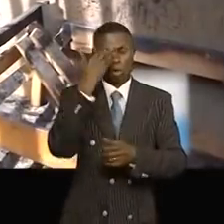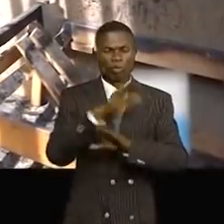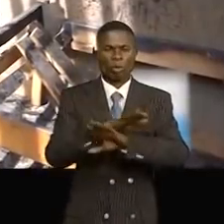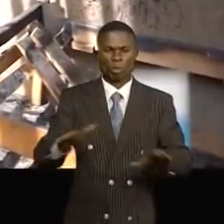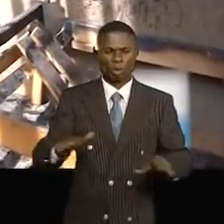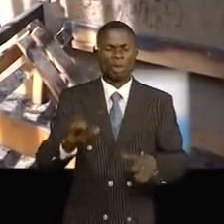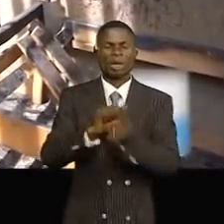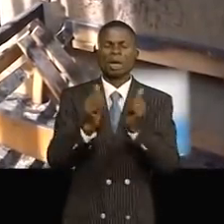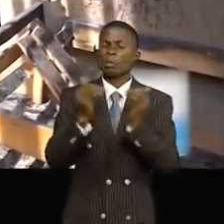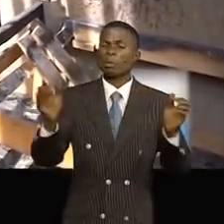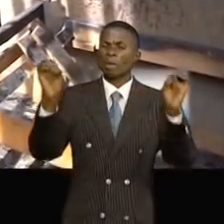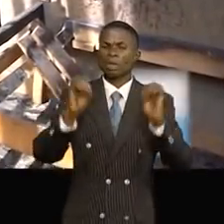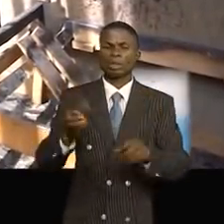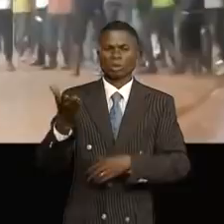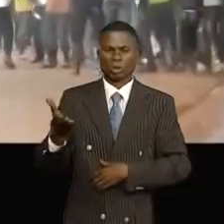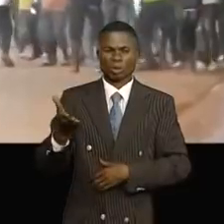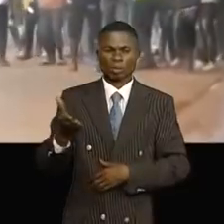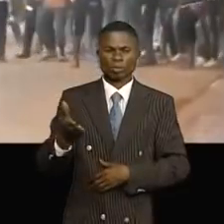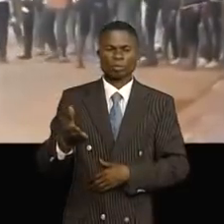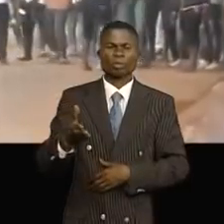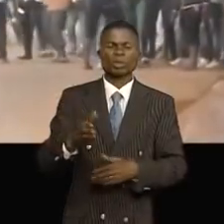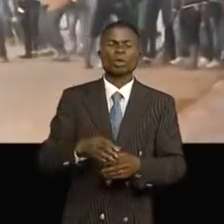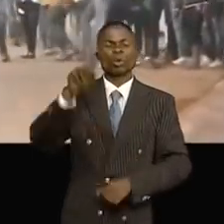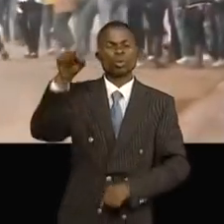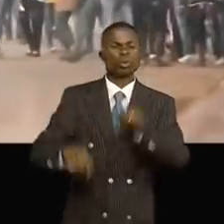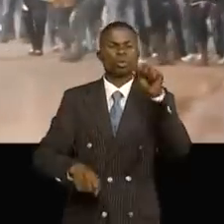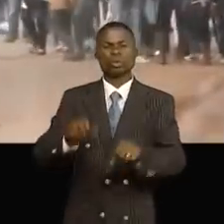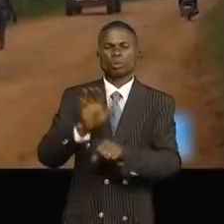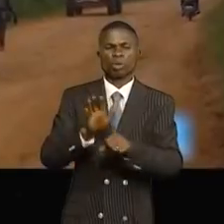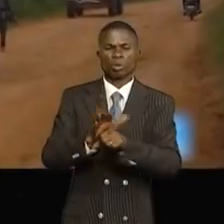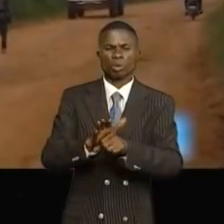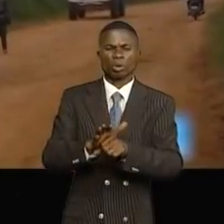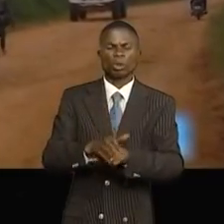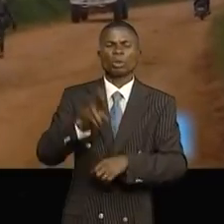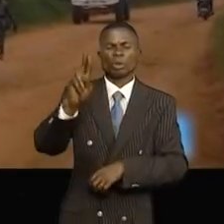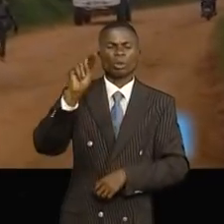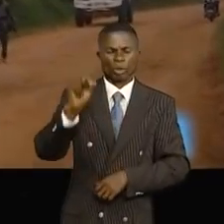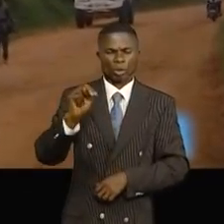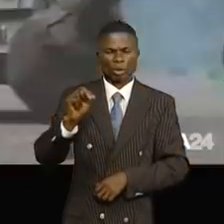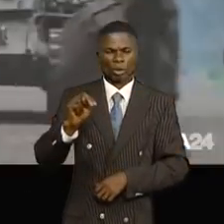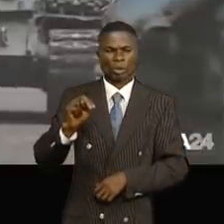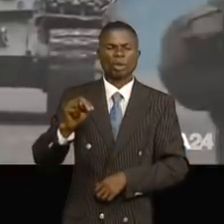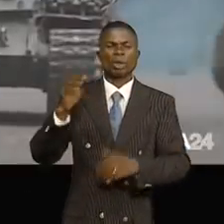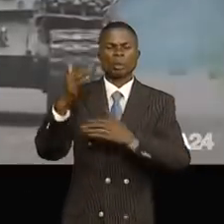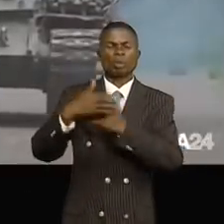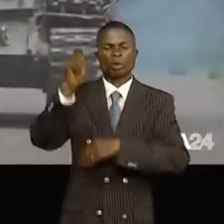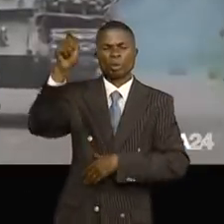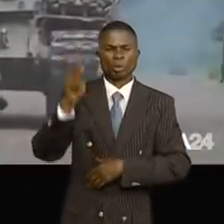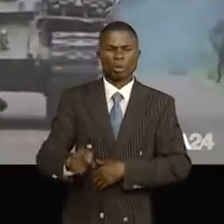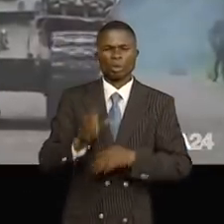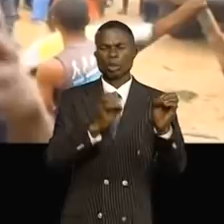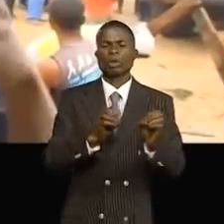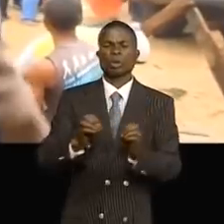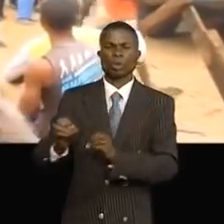à cette insécurité grandissante, des manifestations sur l'inaction de la MUNESCO, aux côtés des FARDEC, ont été